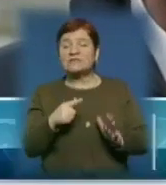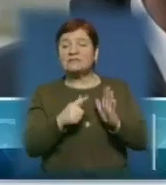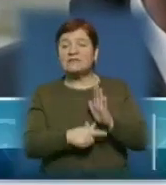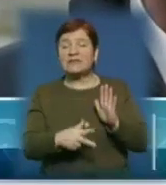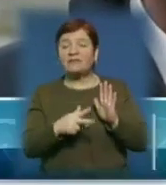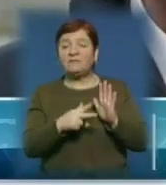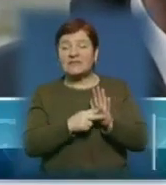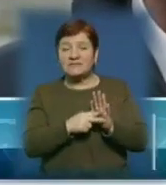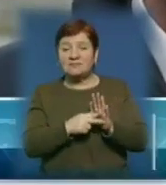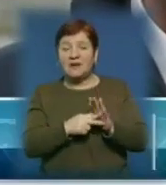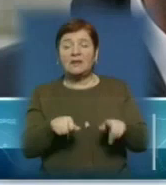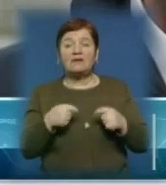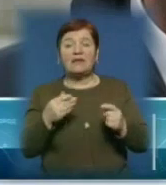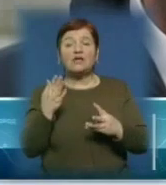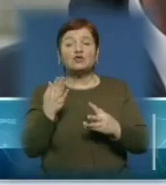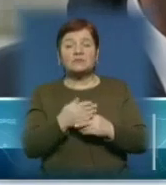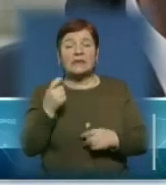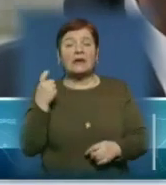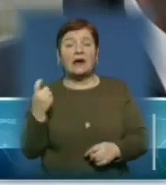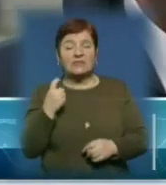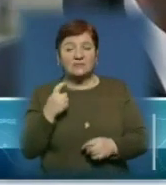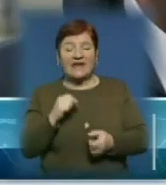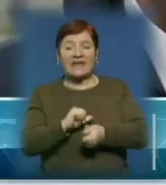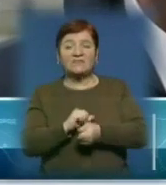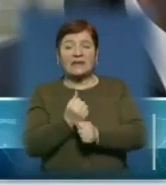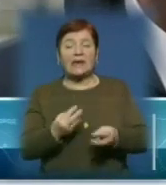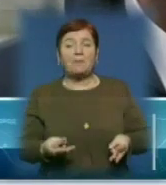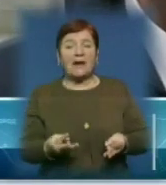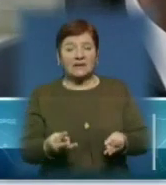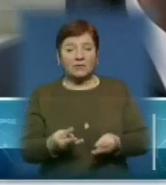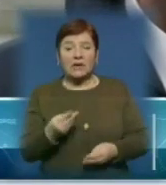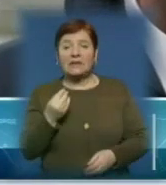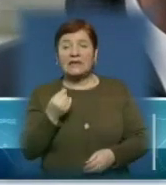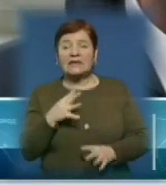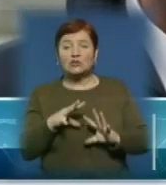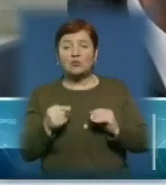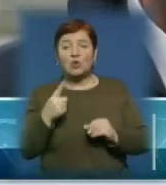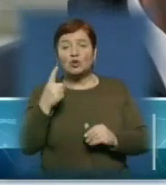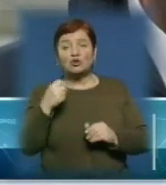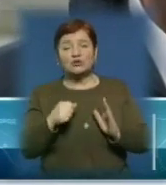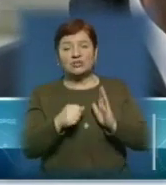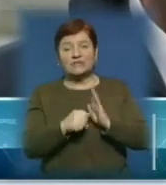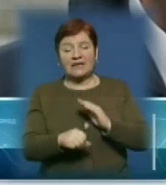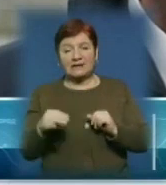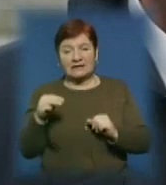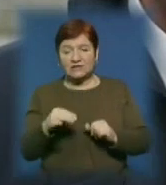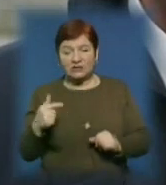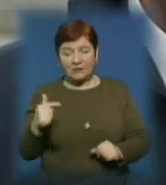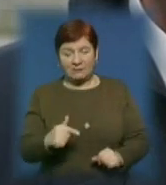скористувалися субсидією на скраплений газ і тверде паливо на суму 160 з половиною тисяч гривень.